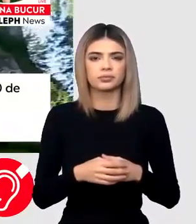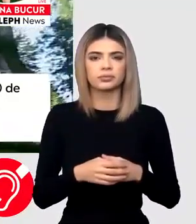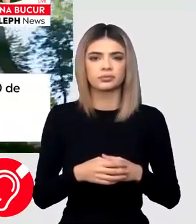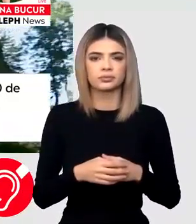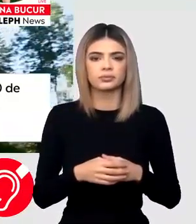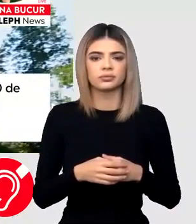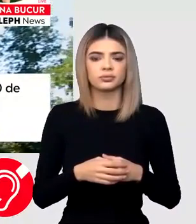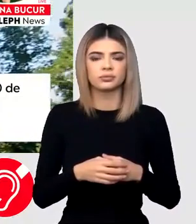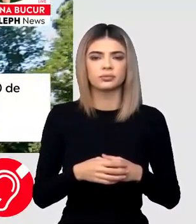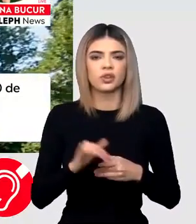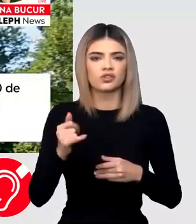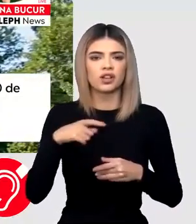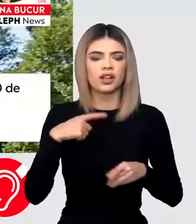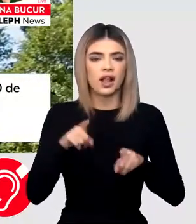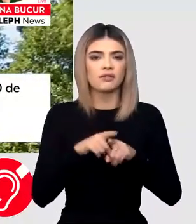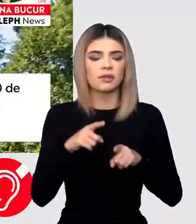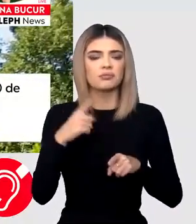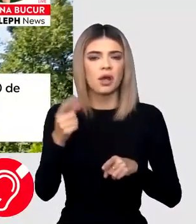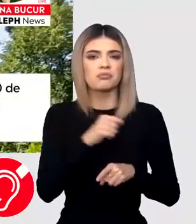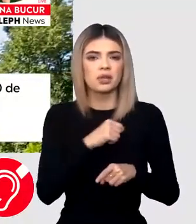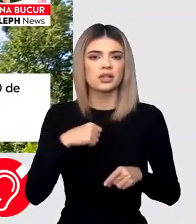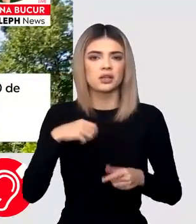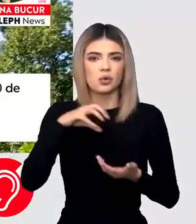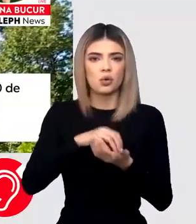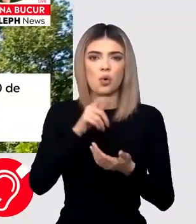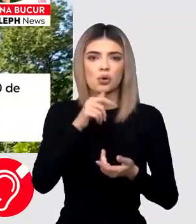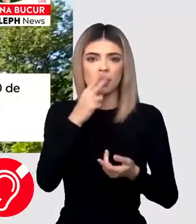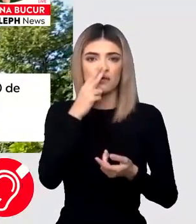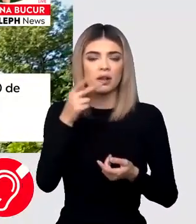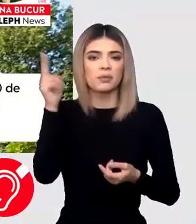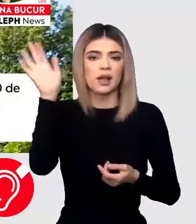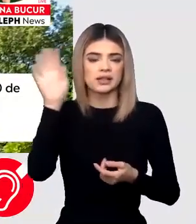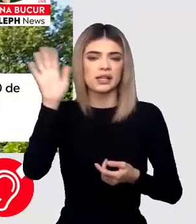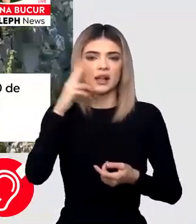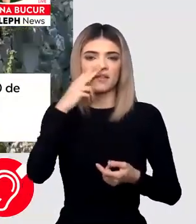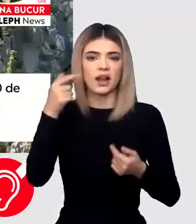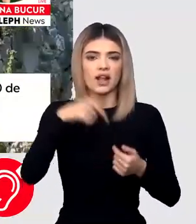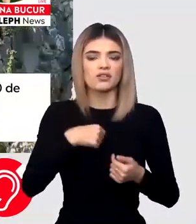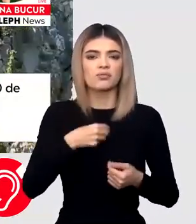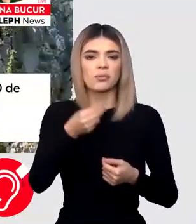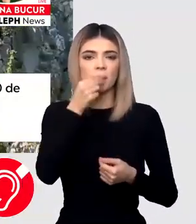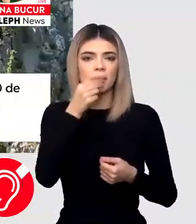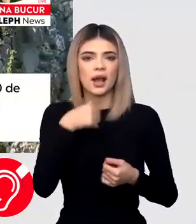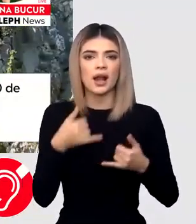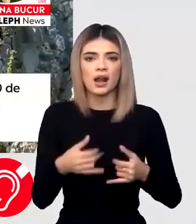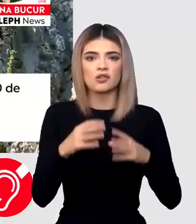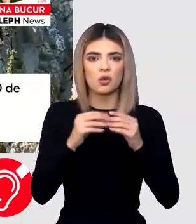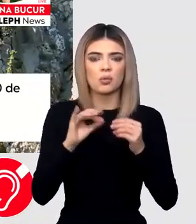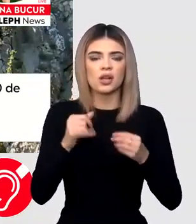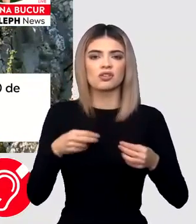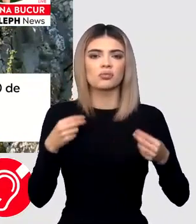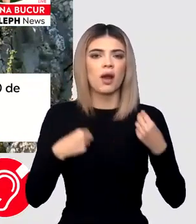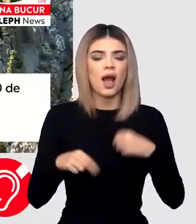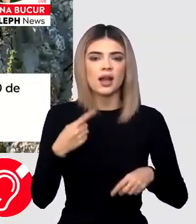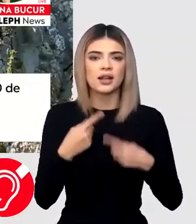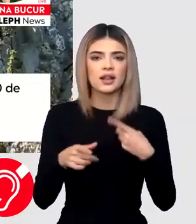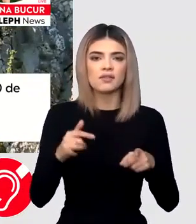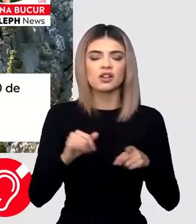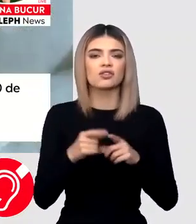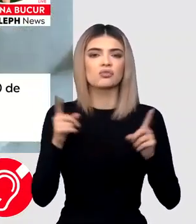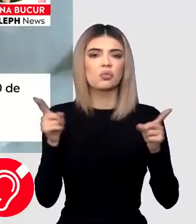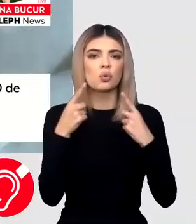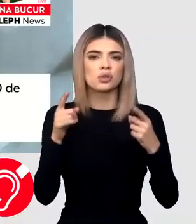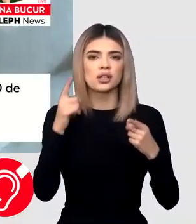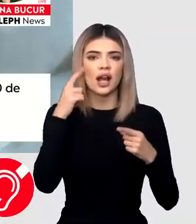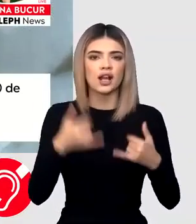vedea dansuri tradiționale române și au gustat de asemenea tot așa produse locale. Tot la cea sână există